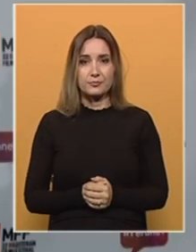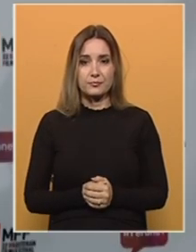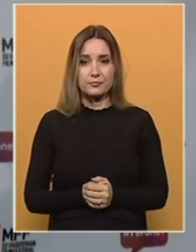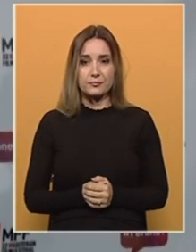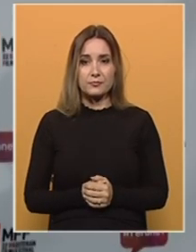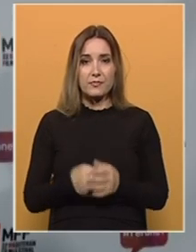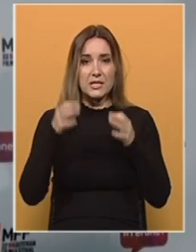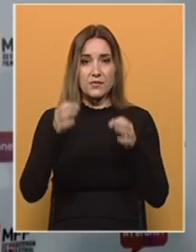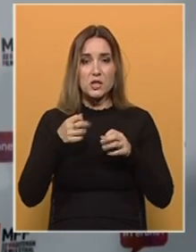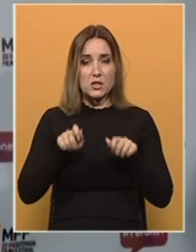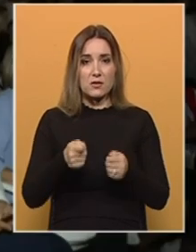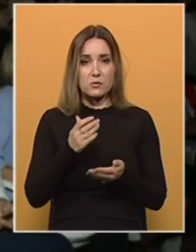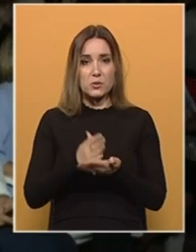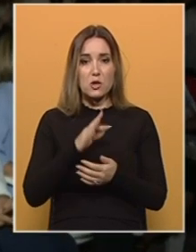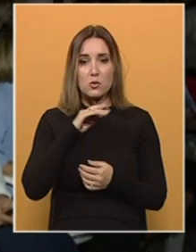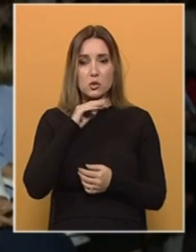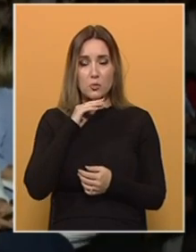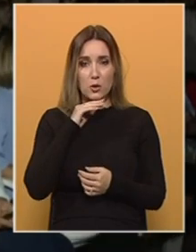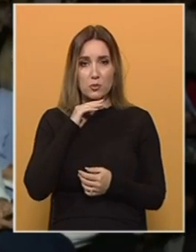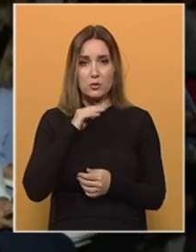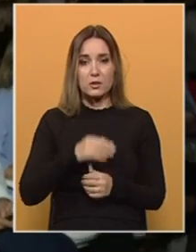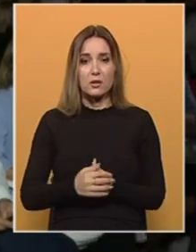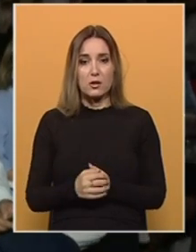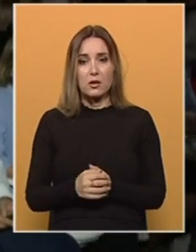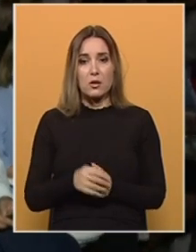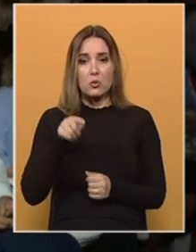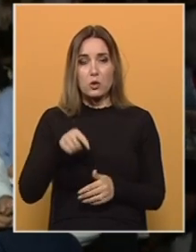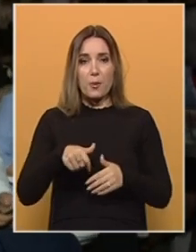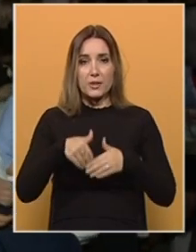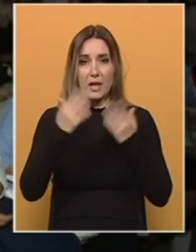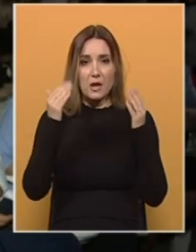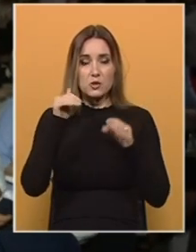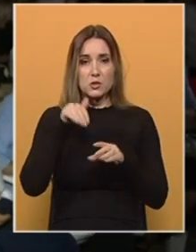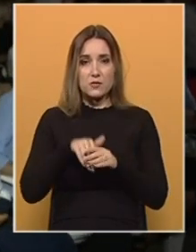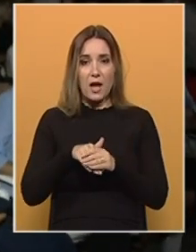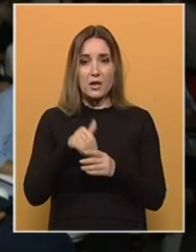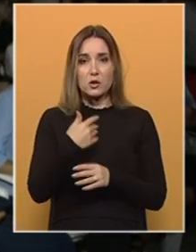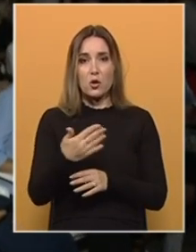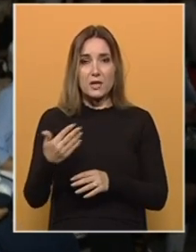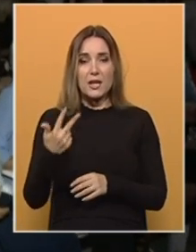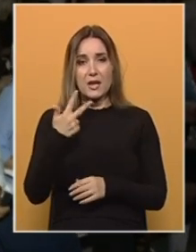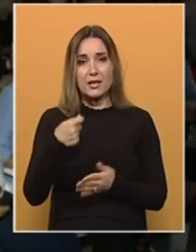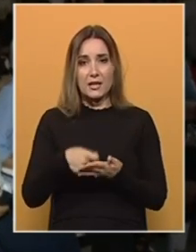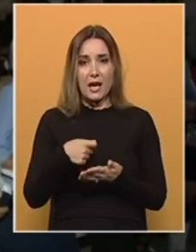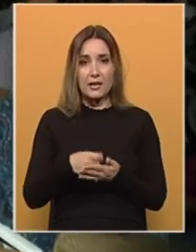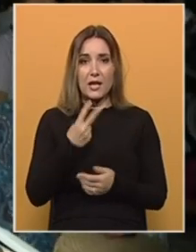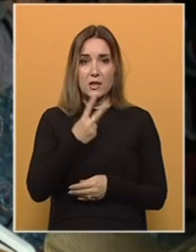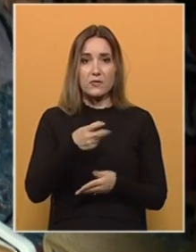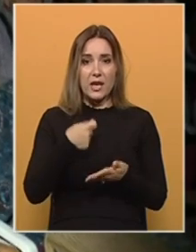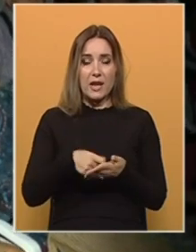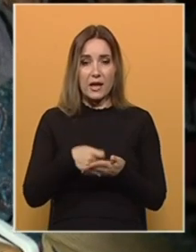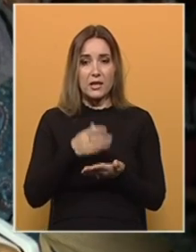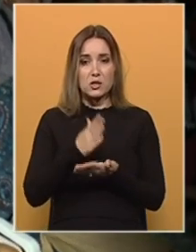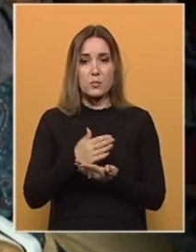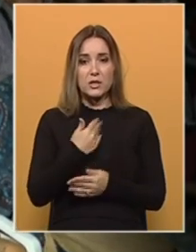Svečeno zatvaranje biće u subotu, a u tom danu će u stvari biti dodijeljene i tri nagrade. Dvije nagrade će biti